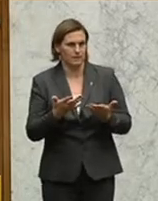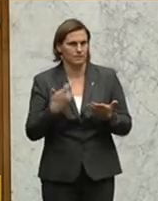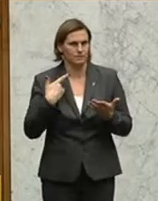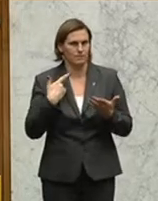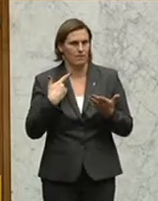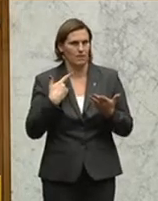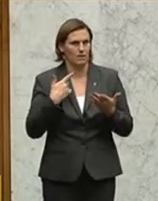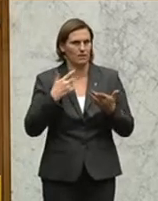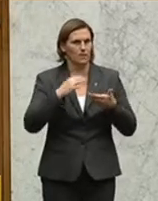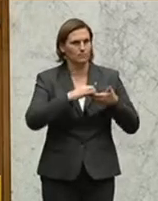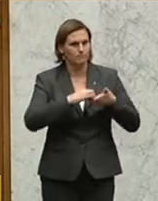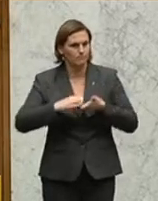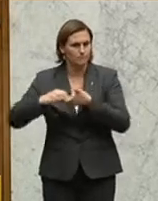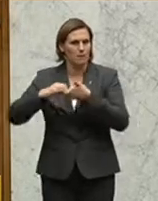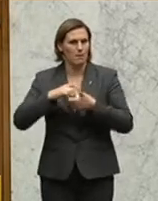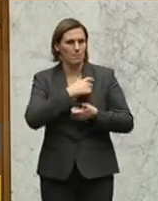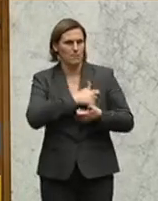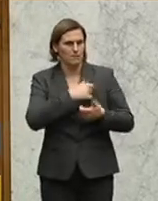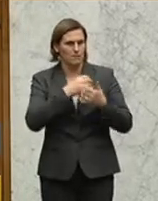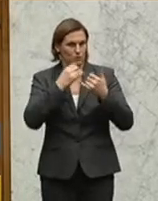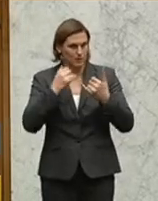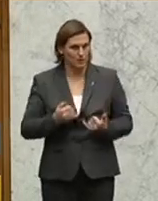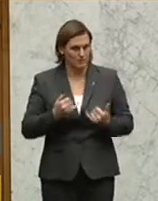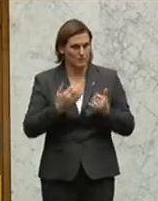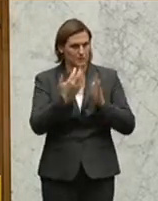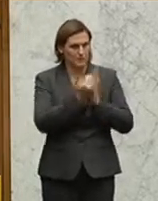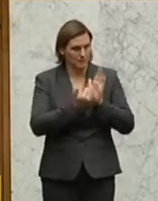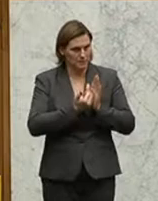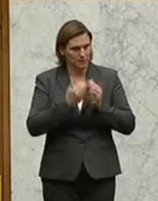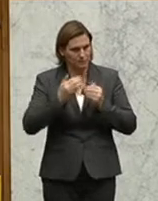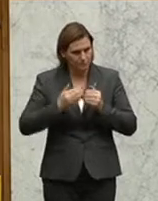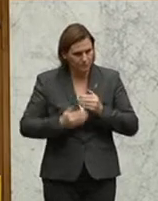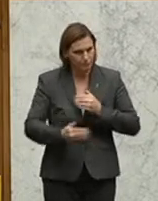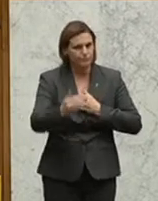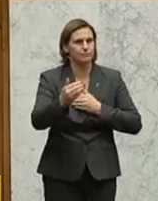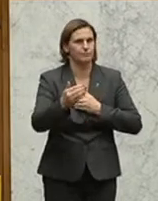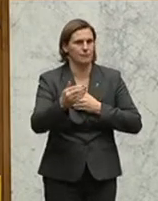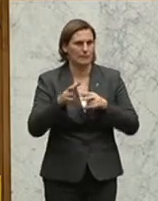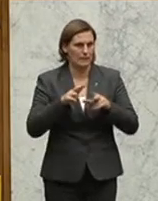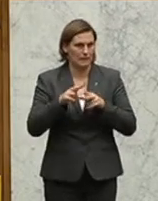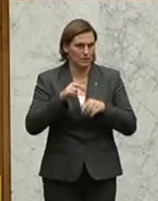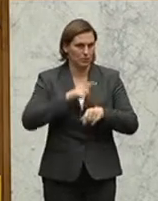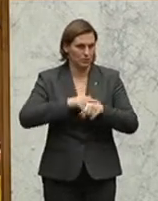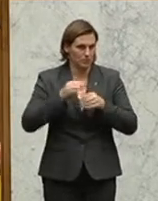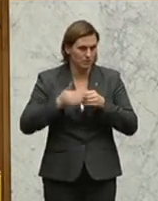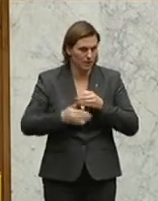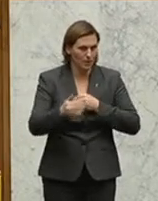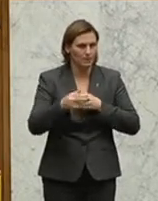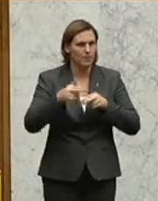Koalitionsparteien für das Laufen der Gesetzgebungsperiode sich vorgenommen haben, eine nationale